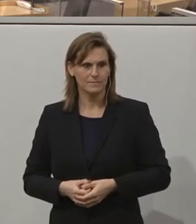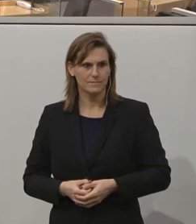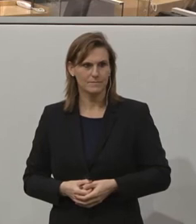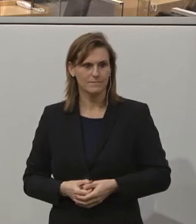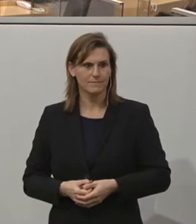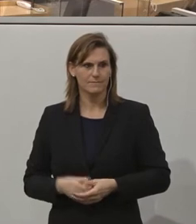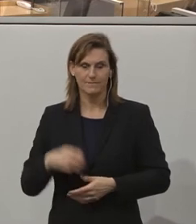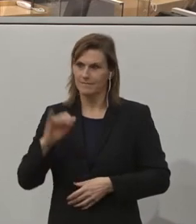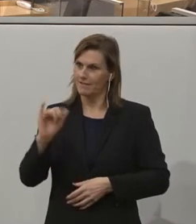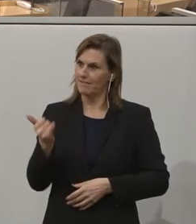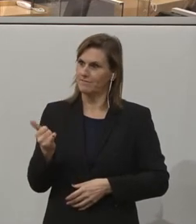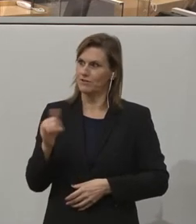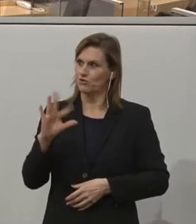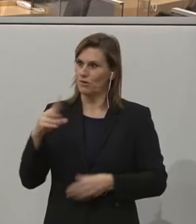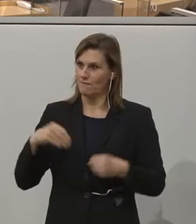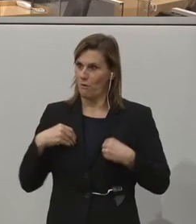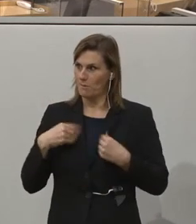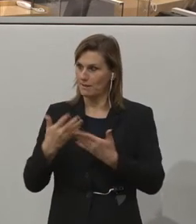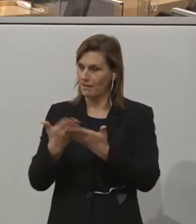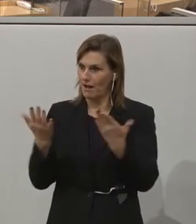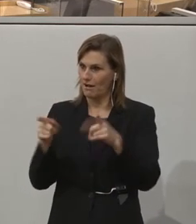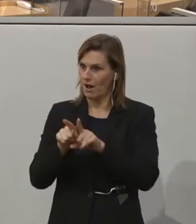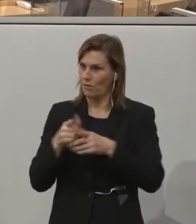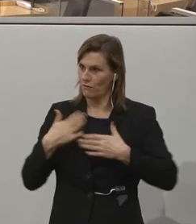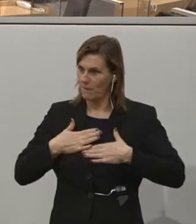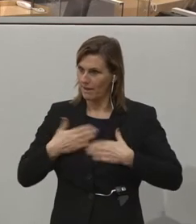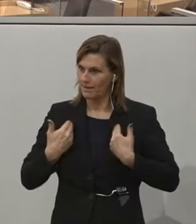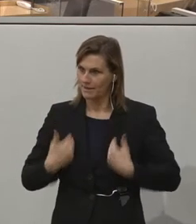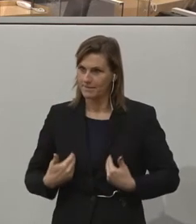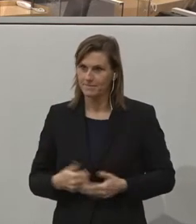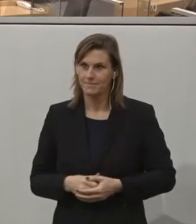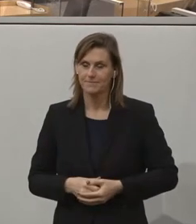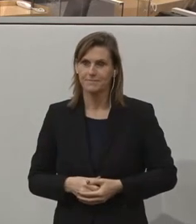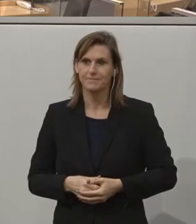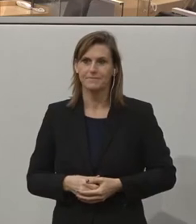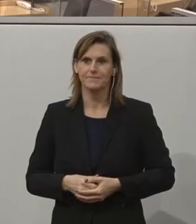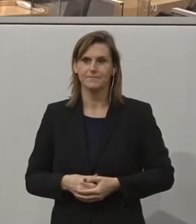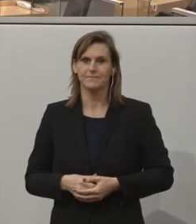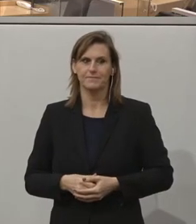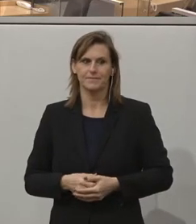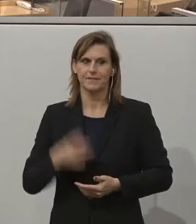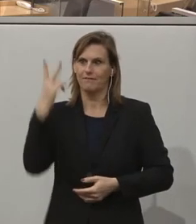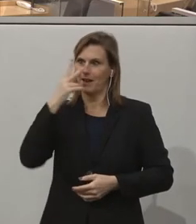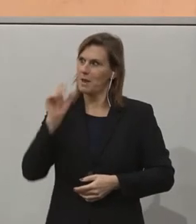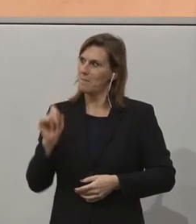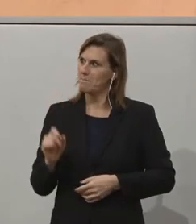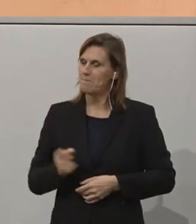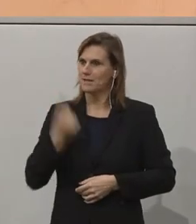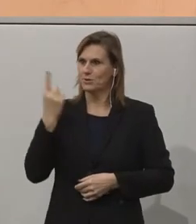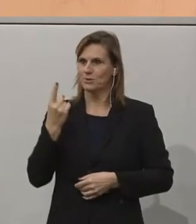Ja, einen schönen Vormittag auch von meiner Seite. Es ist natürlich ein ganz besonderes